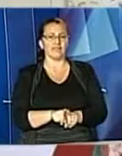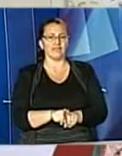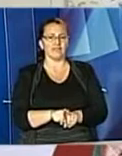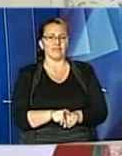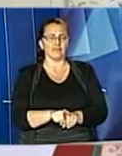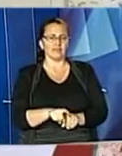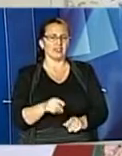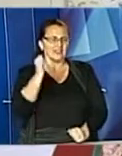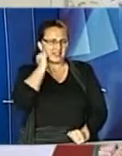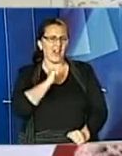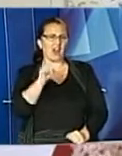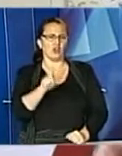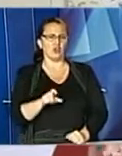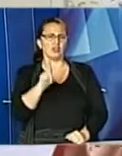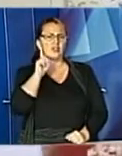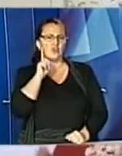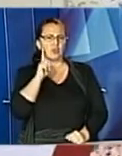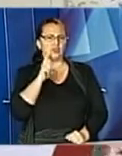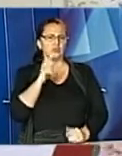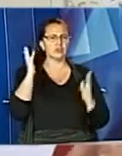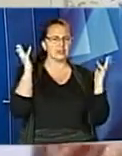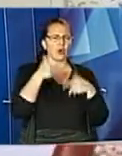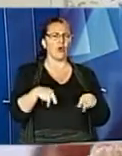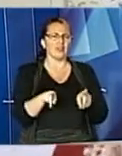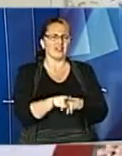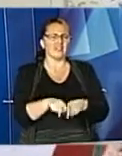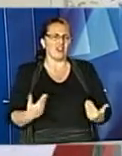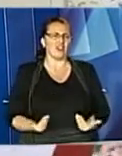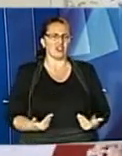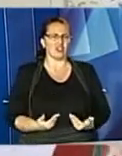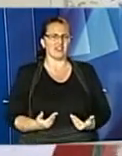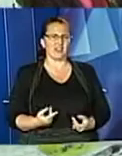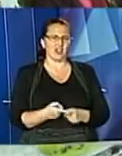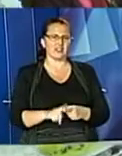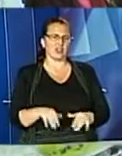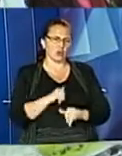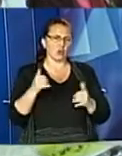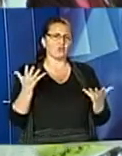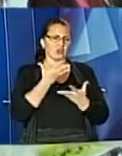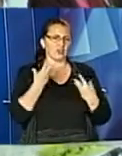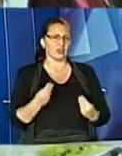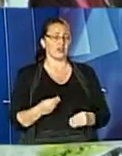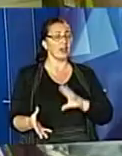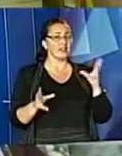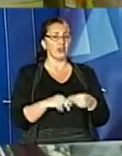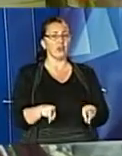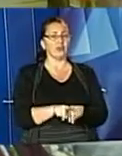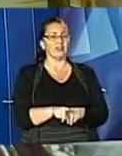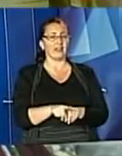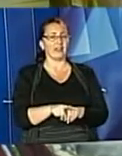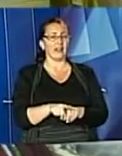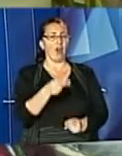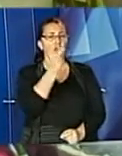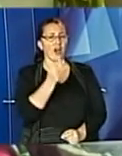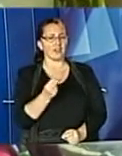але й молоді, мають бути закохані, це різнобар'я, це життя, цю красу, цей розвиток. Загалом таких мистецьких творів вже вдалося